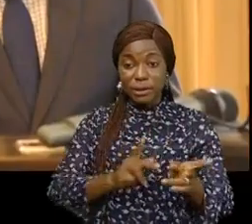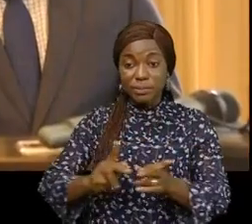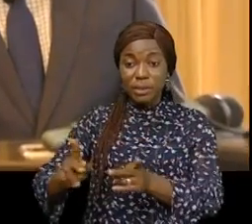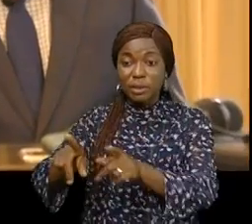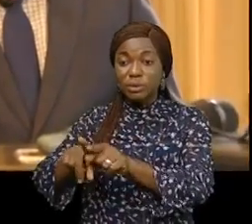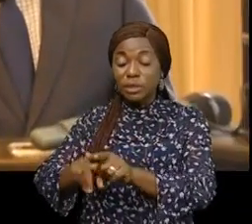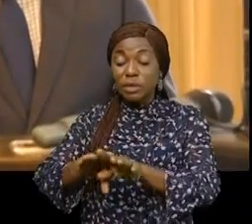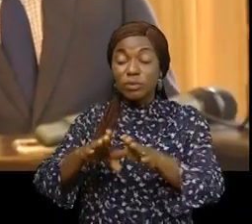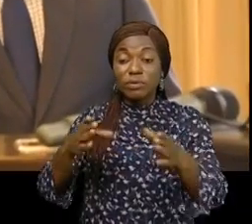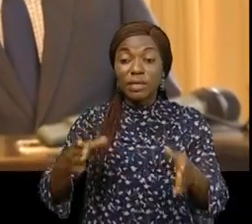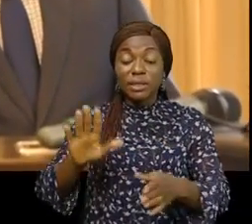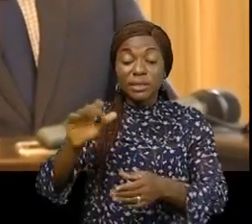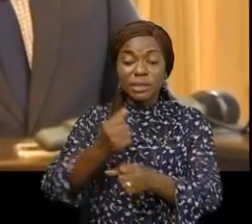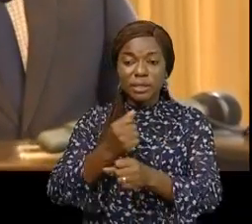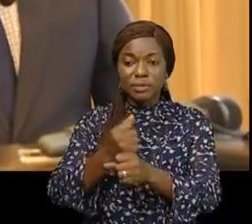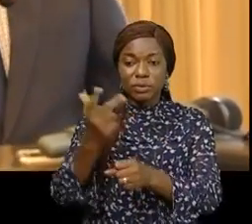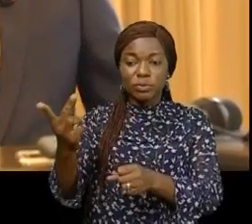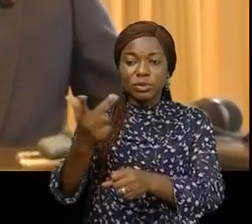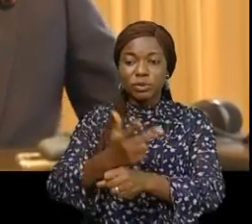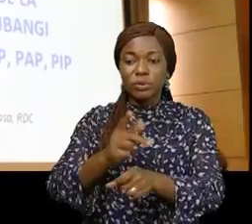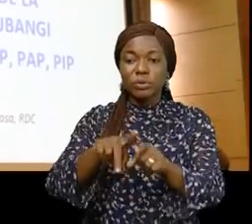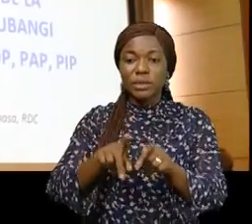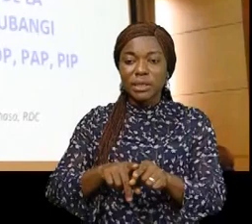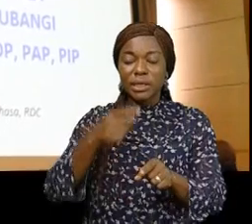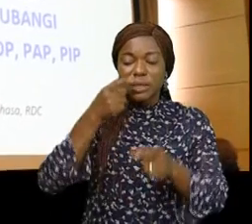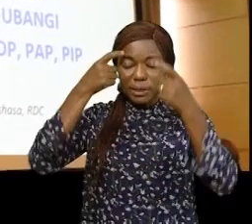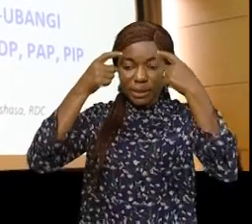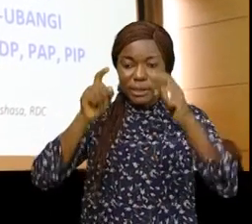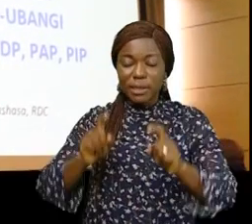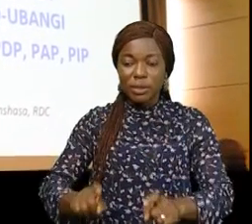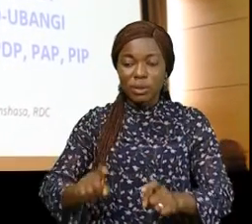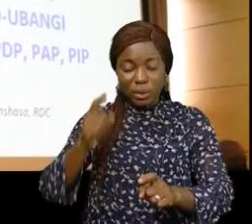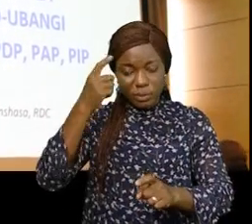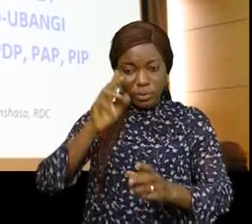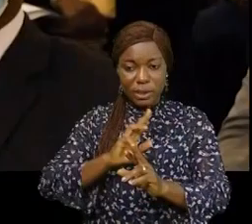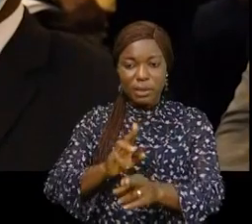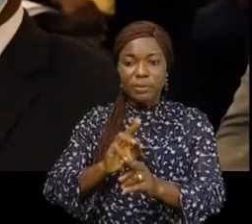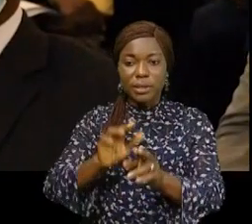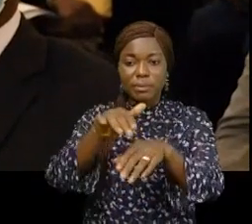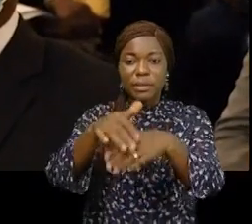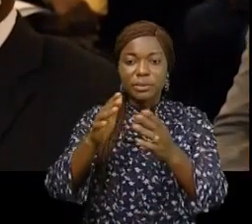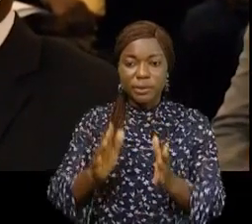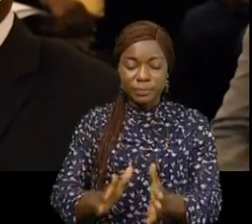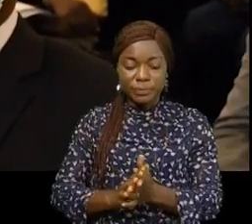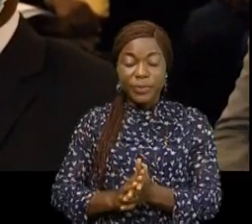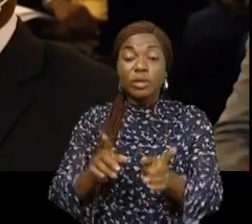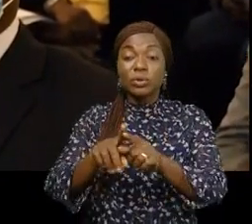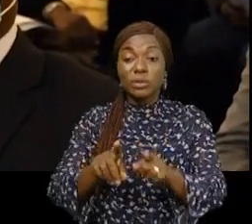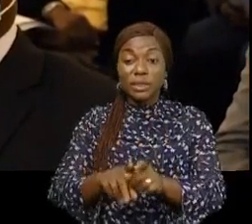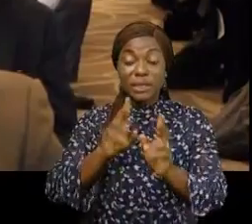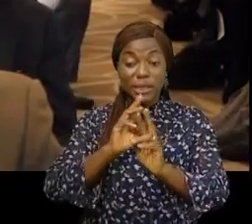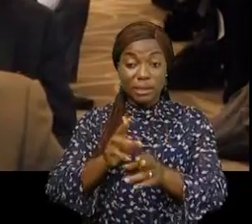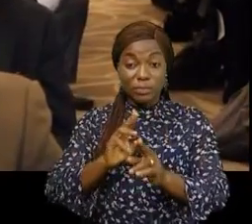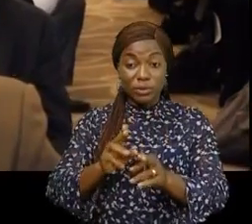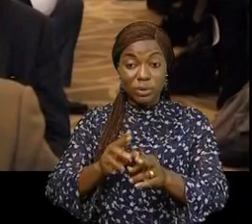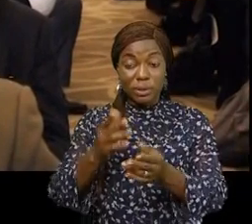ouvert ses travaux des trois jours s'est dit convaincu du résultat attendu des participants. Résultat, selon Crispin